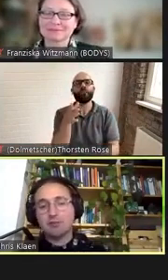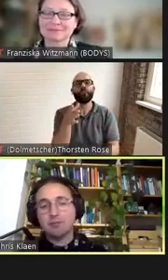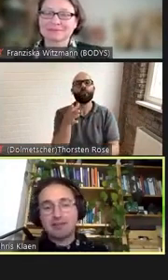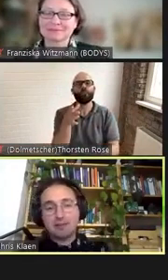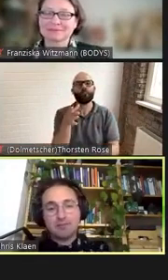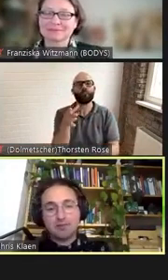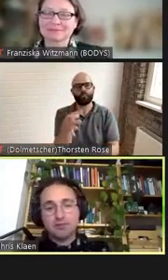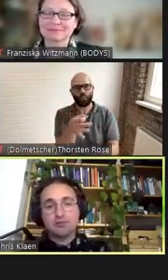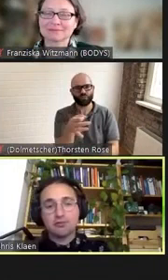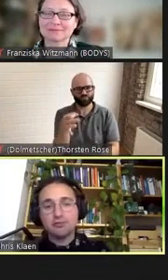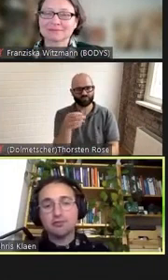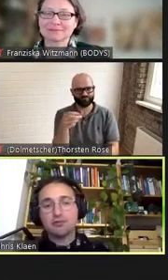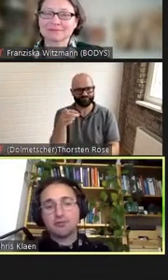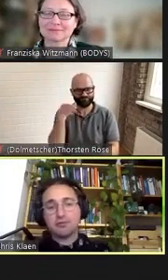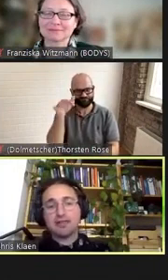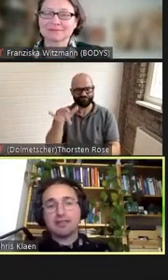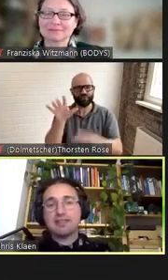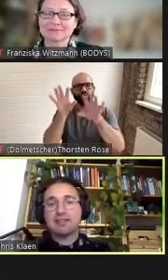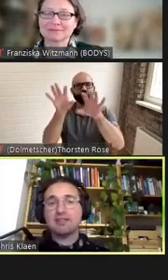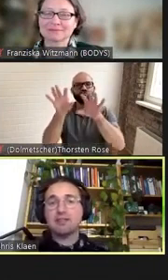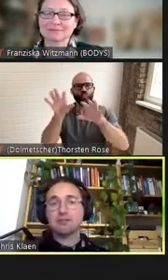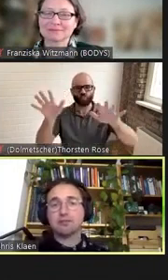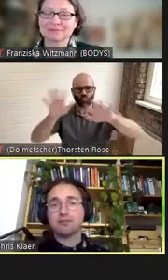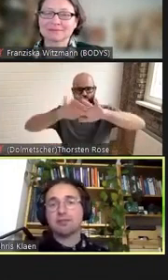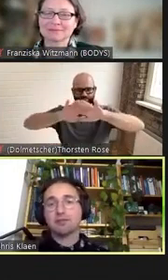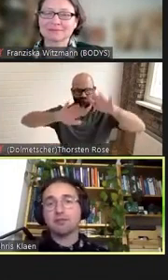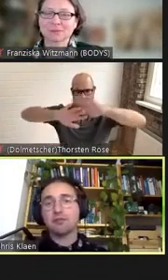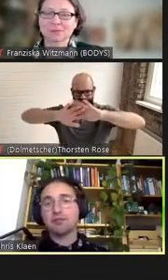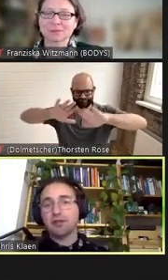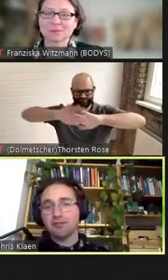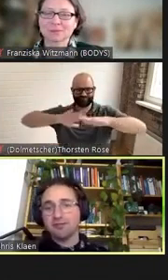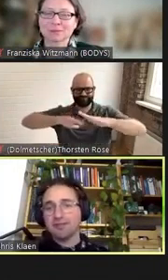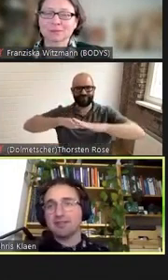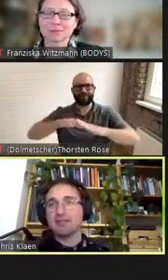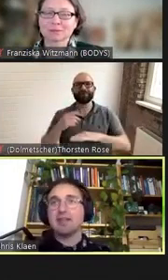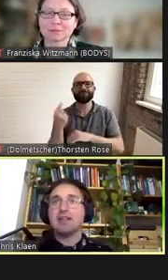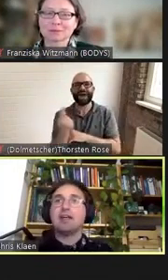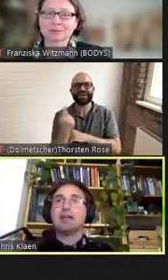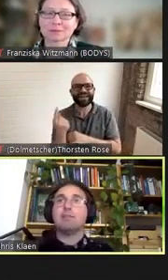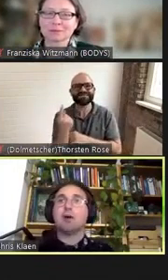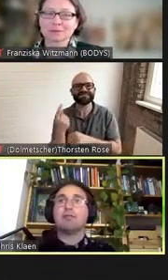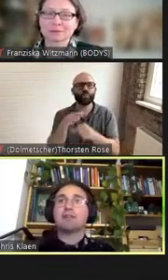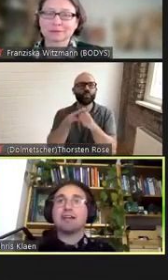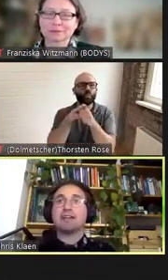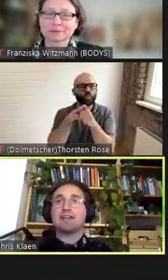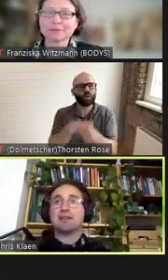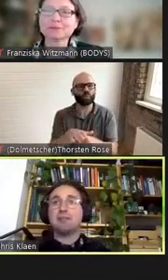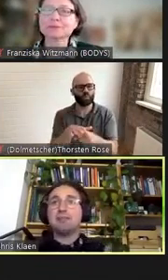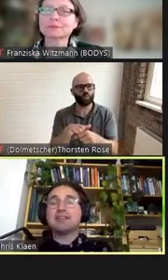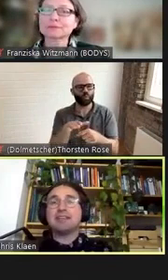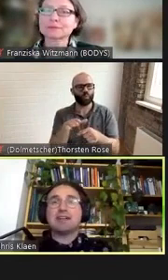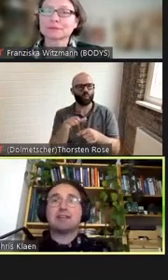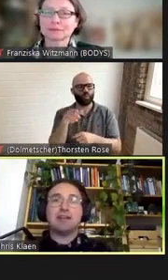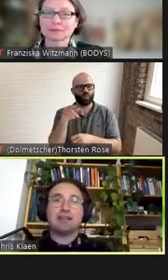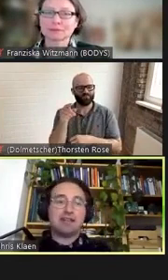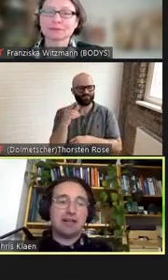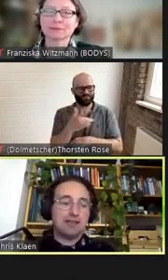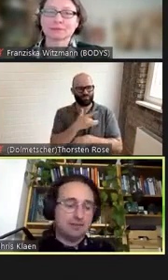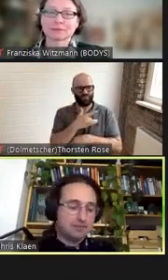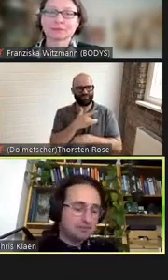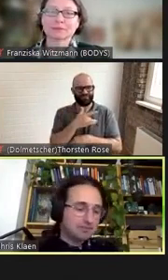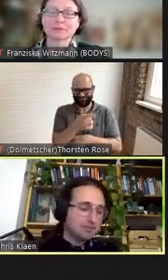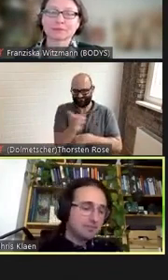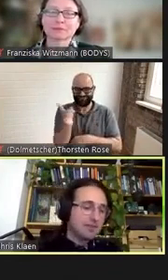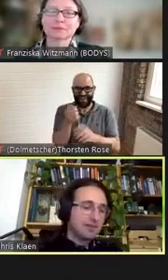mehreren überlappenden Strukturen von Marginalisierung und Unterdrückung betroffen sind, eben oft gar nicht mitgedacht werden